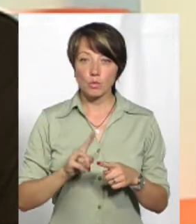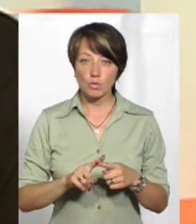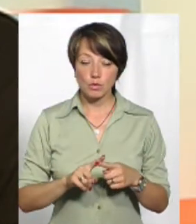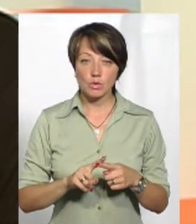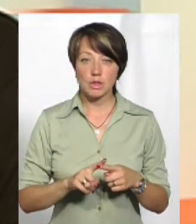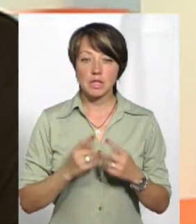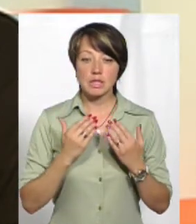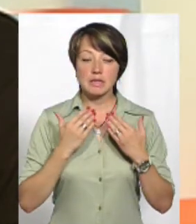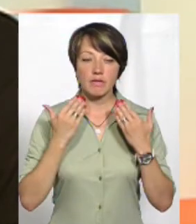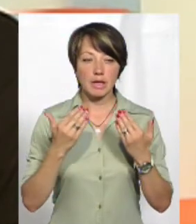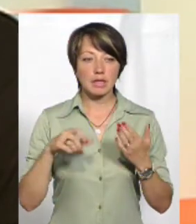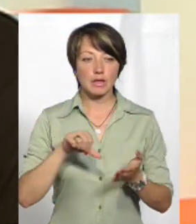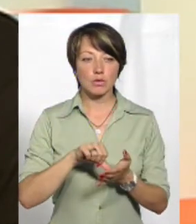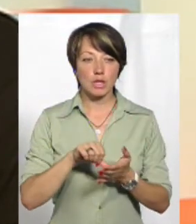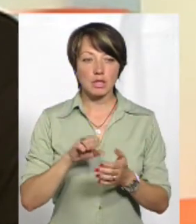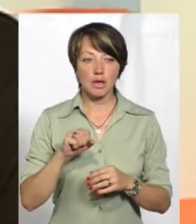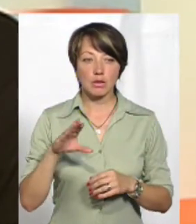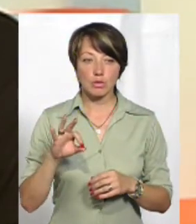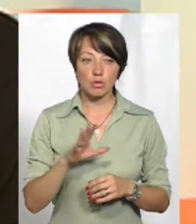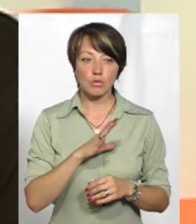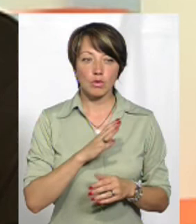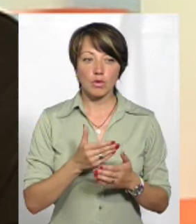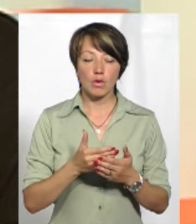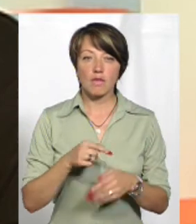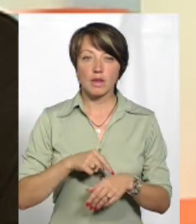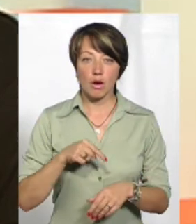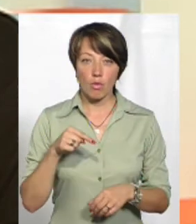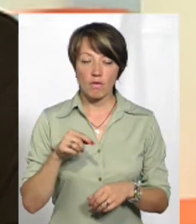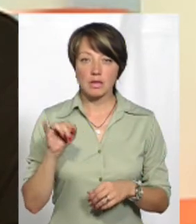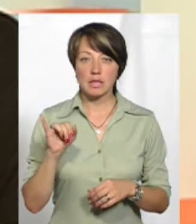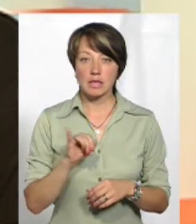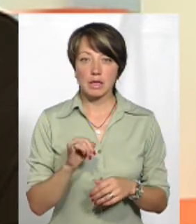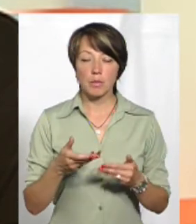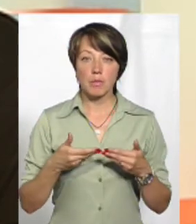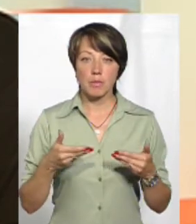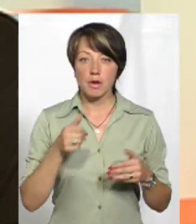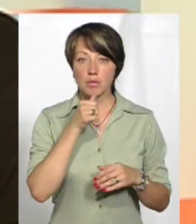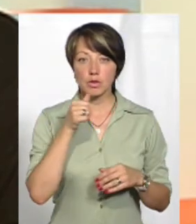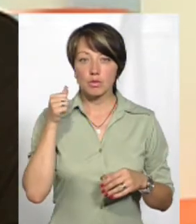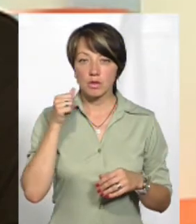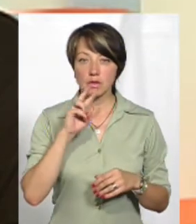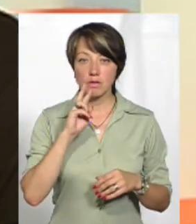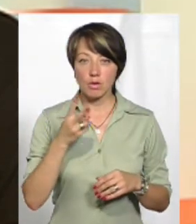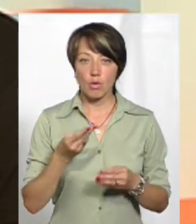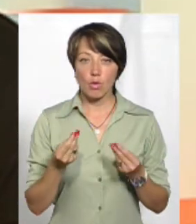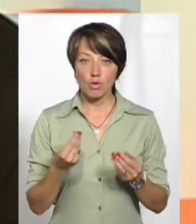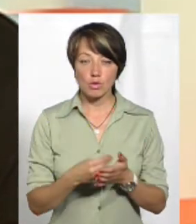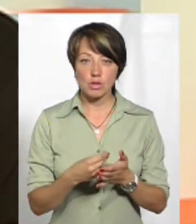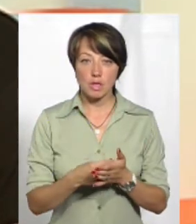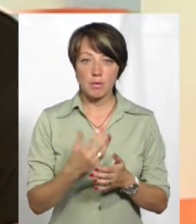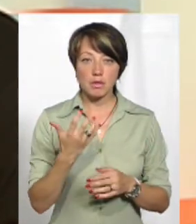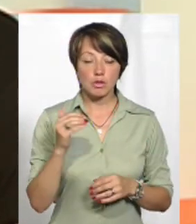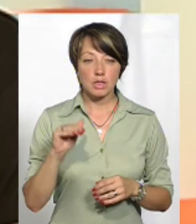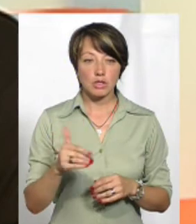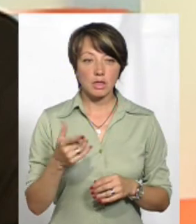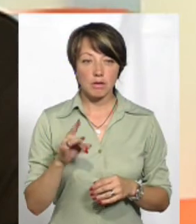звернення учасників АТО було відреаговано. І ми минулих два роки, це були кошти, складали 500